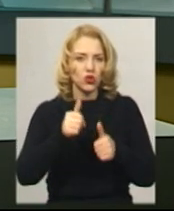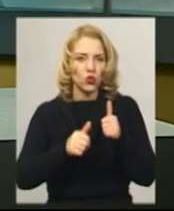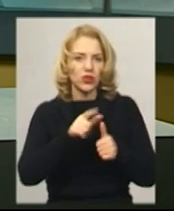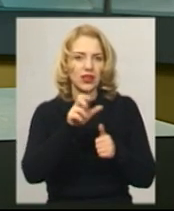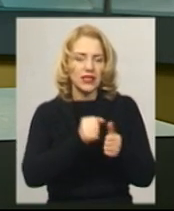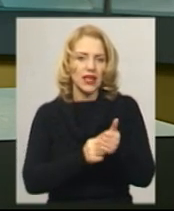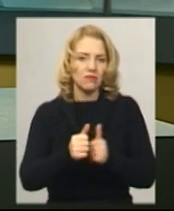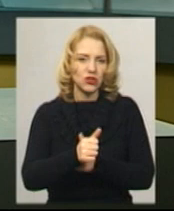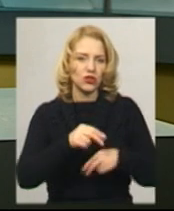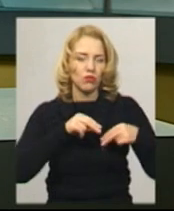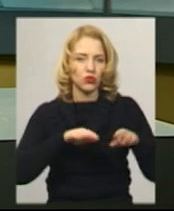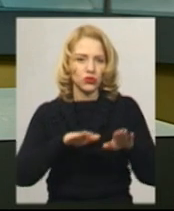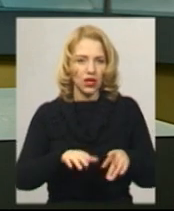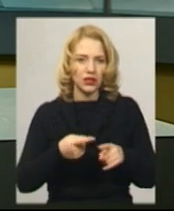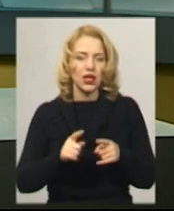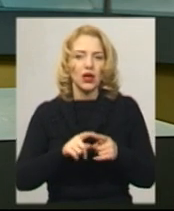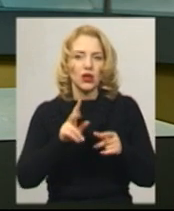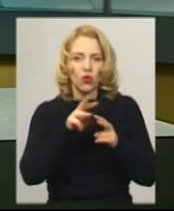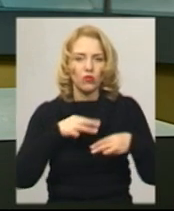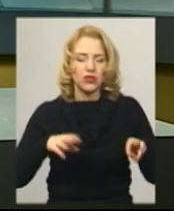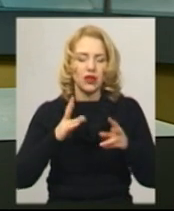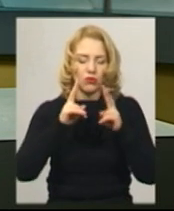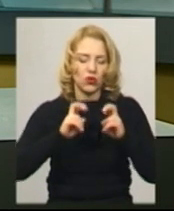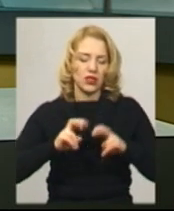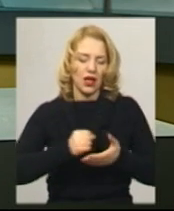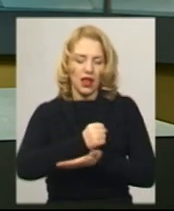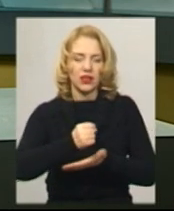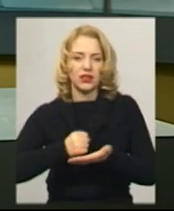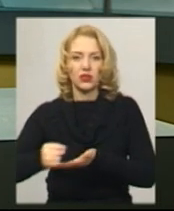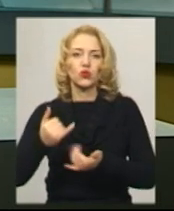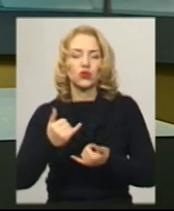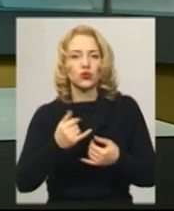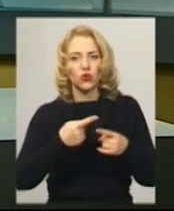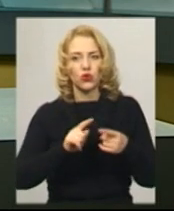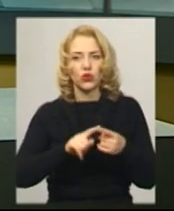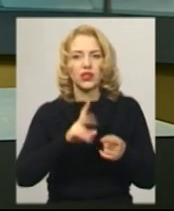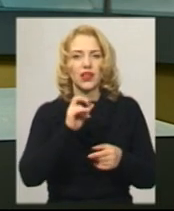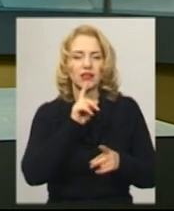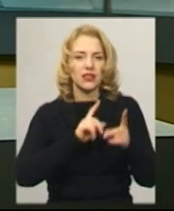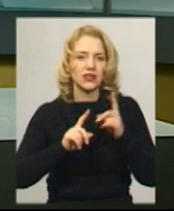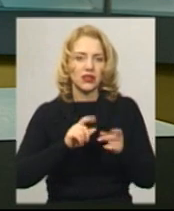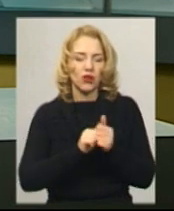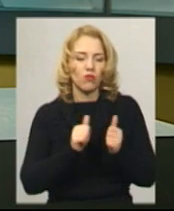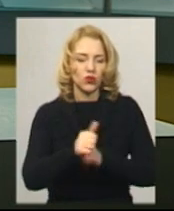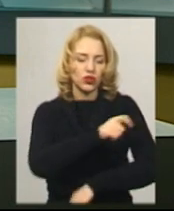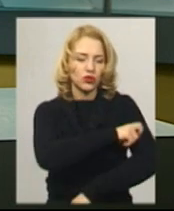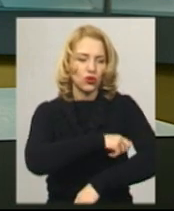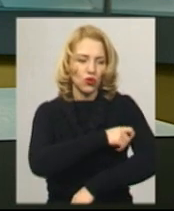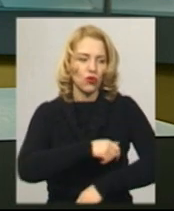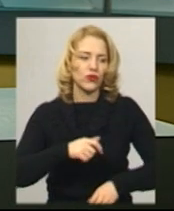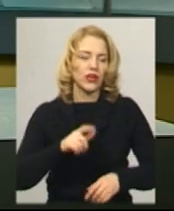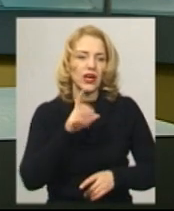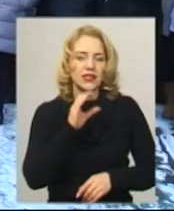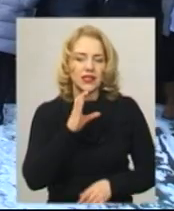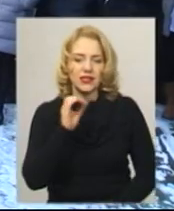створення комісії, яка розглядатиме кандидатури, депутати оголосили сьогодні на засіданні позачергової 26-ї сесії Дарайради.